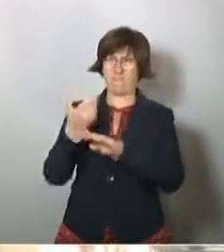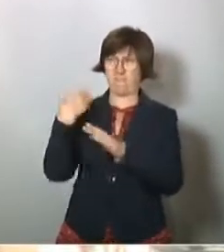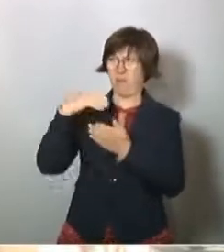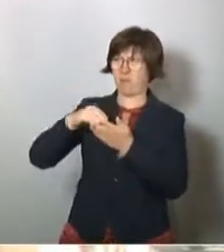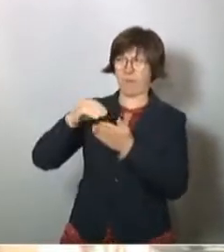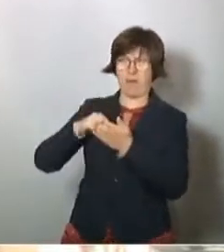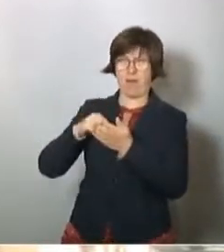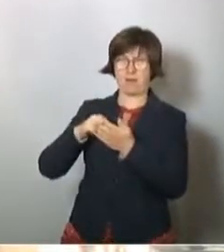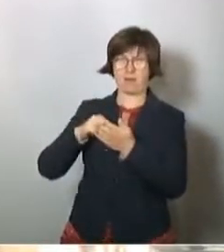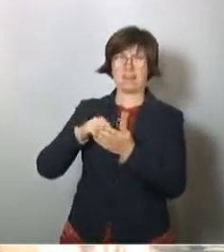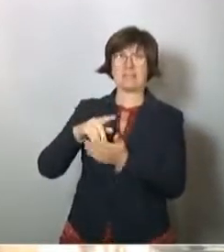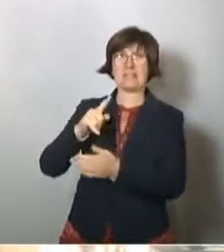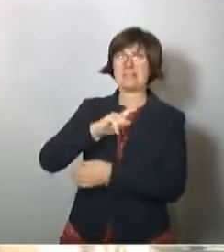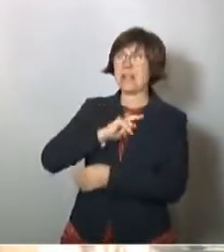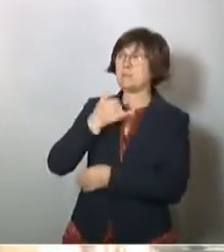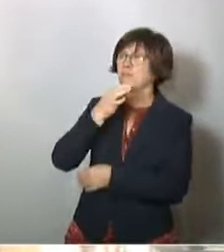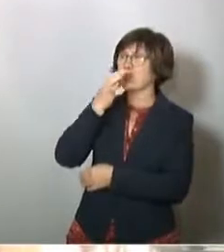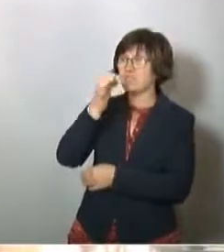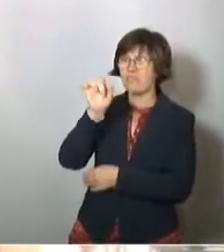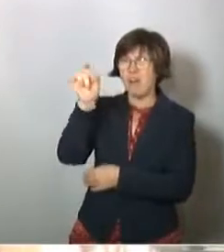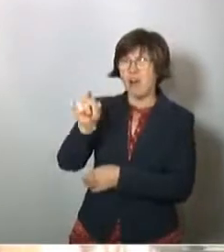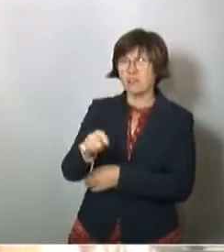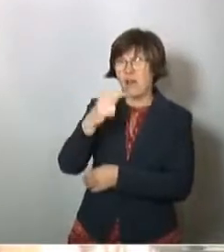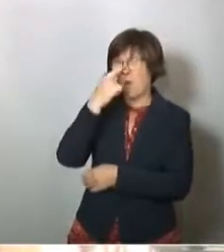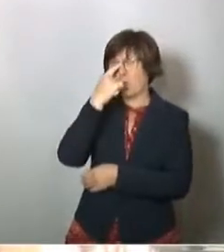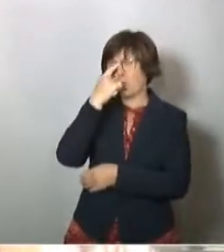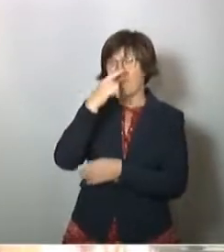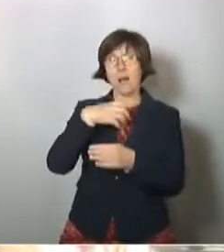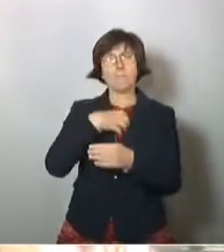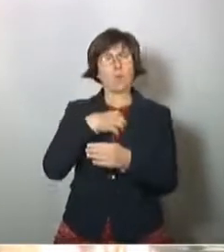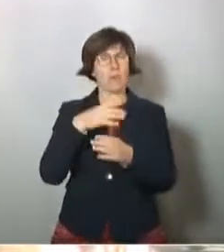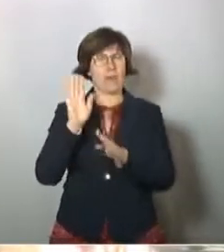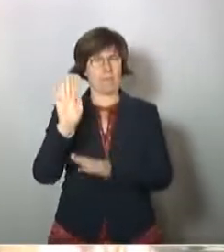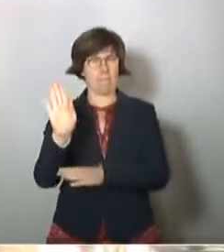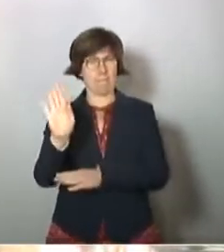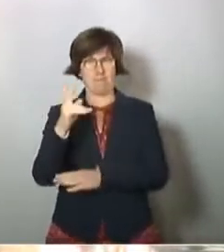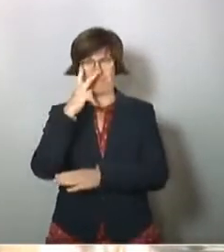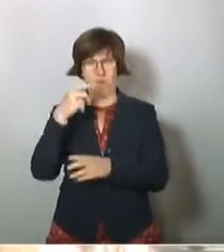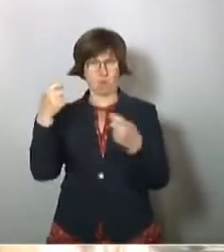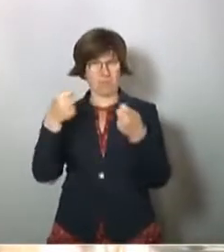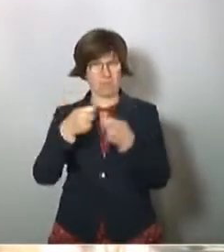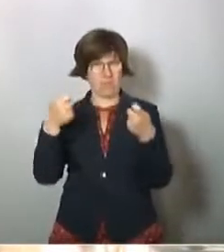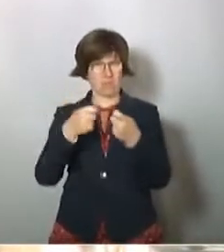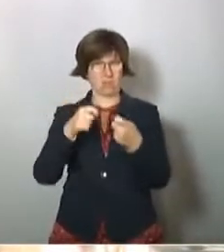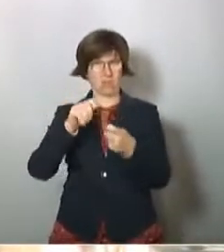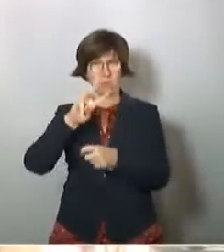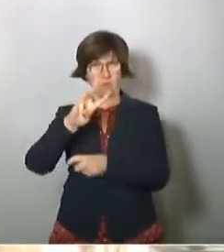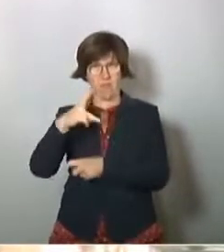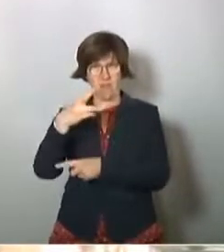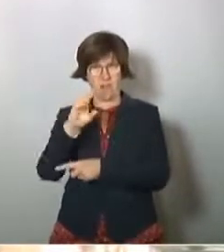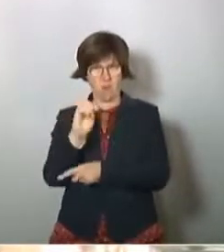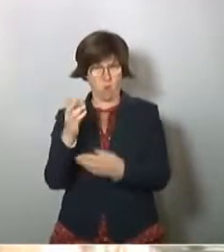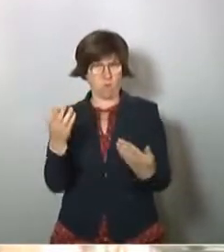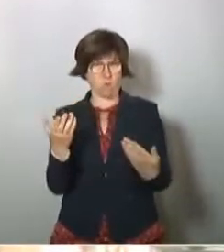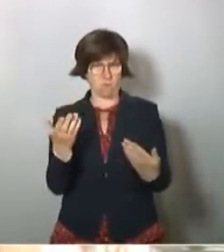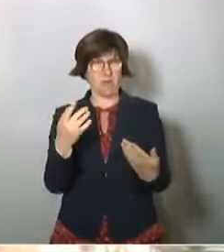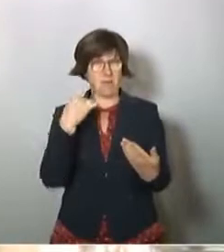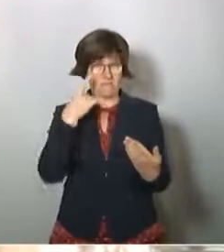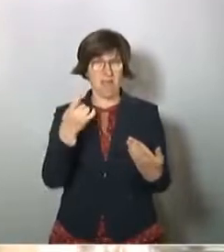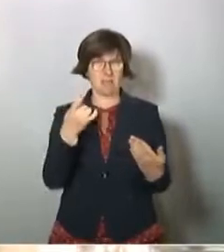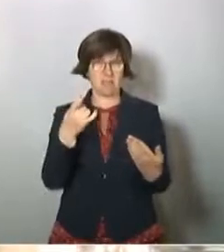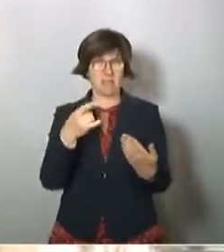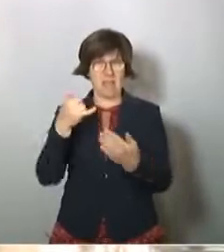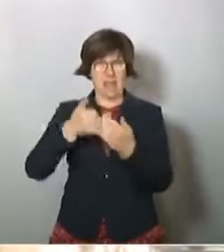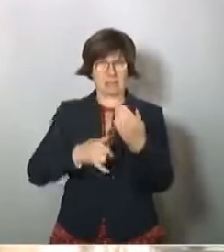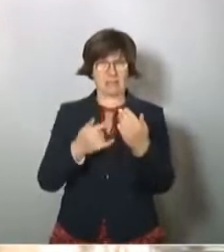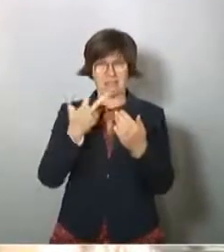worden. Ich hatte ihn gefragt nach den Problemen der Finanzierung der WHO. Sie wissen, dass